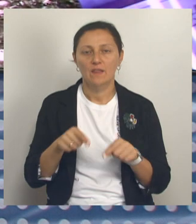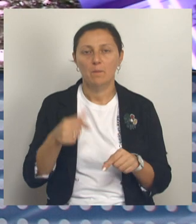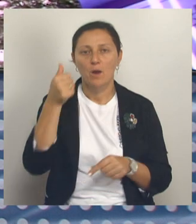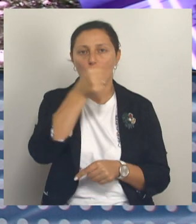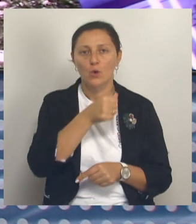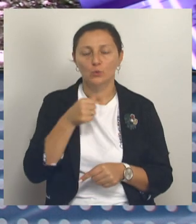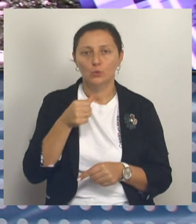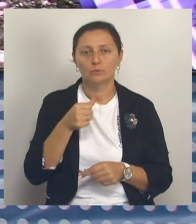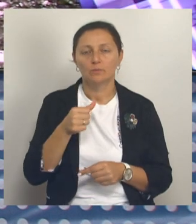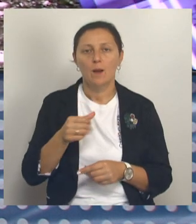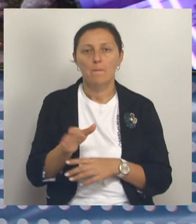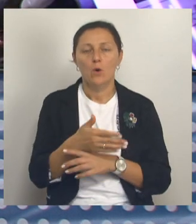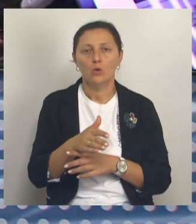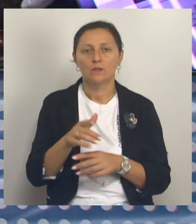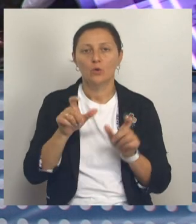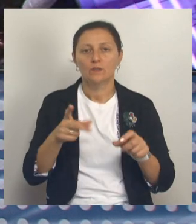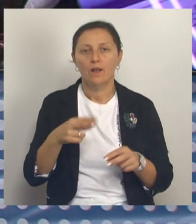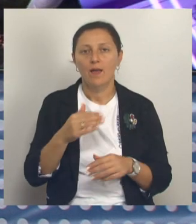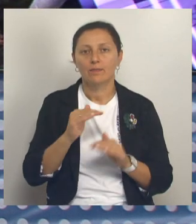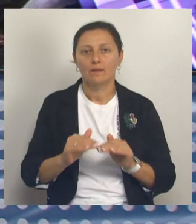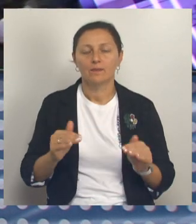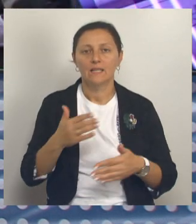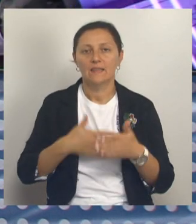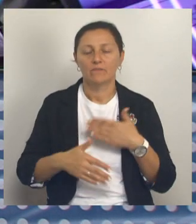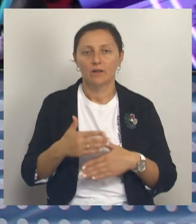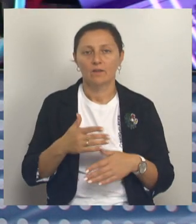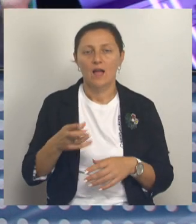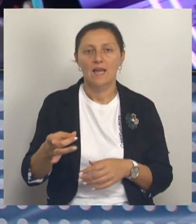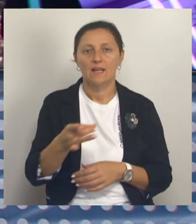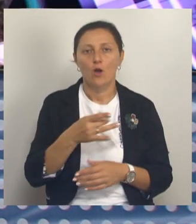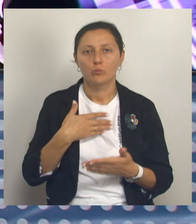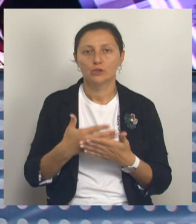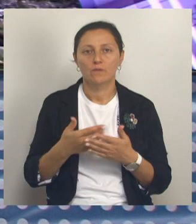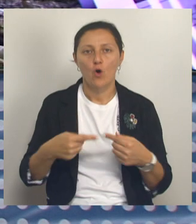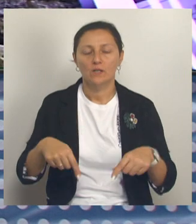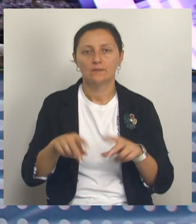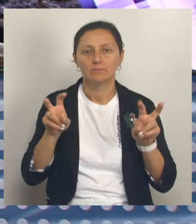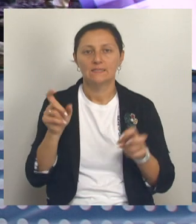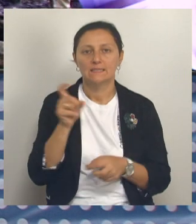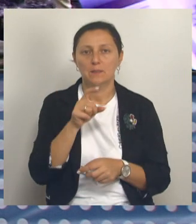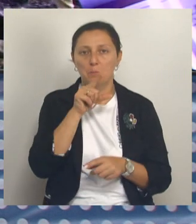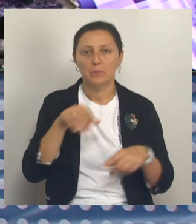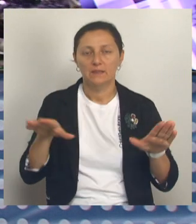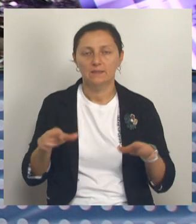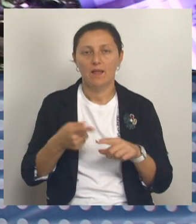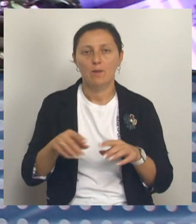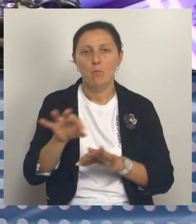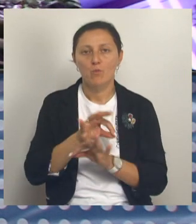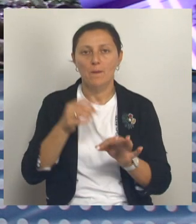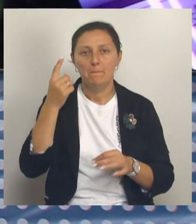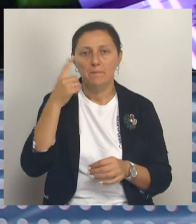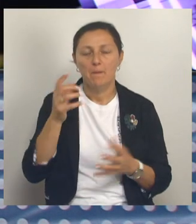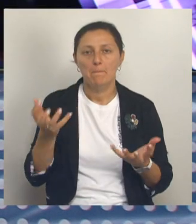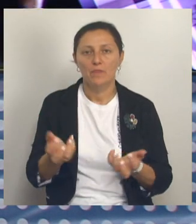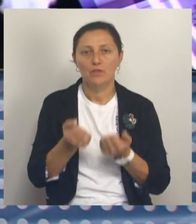поход для детей с расстройством аутистического спектра, подопечных региональной общественной организации «Синяя птица». Такой проект реализовали при